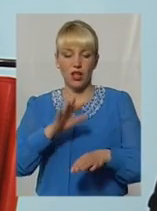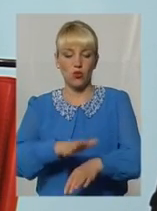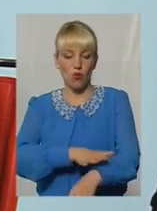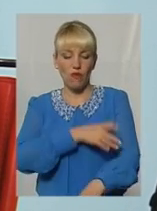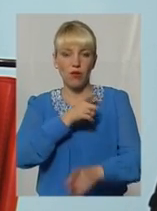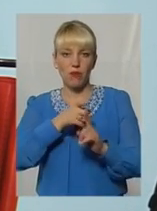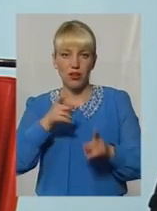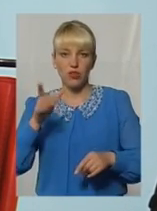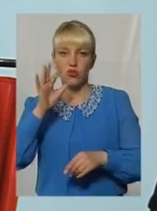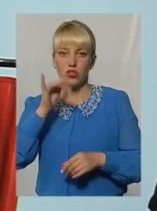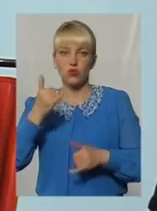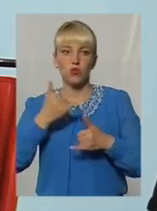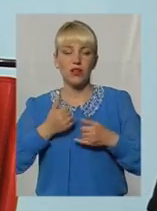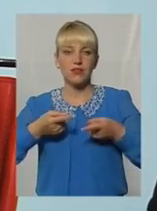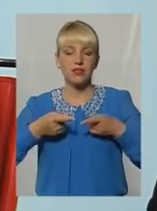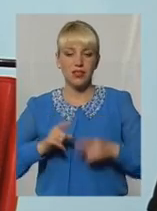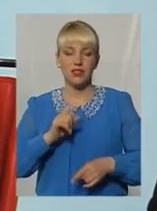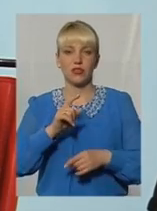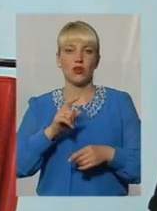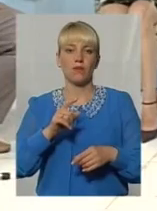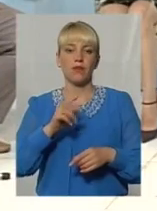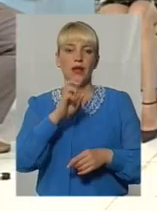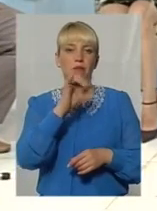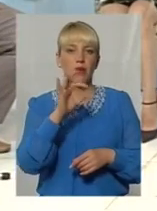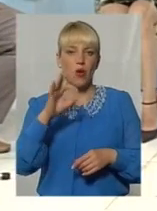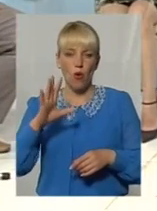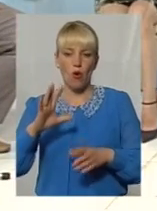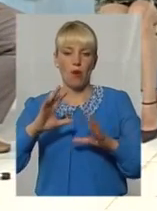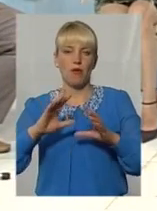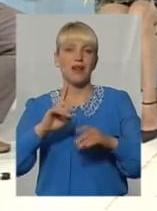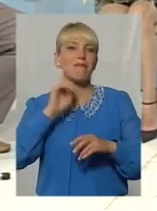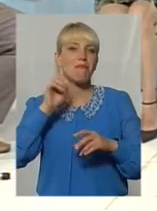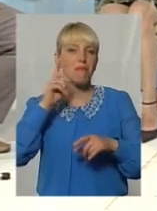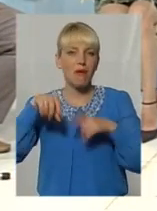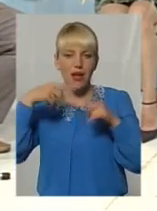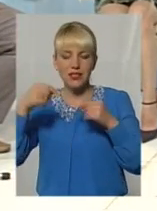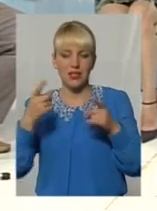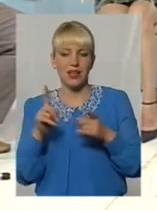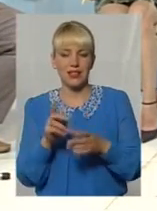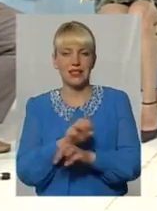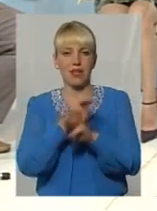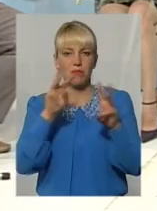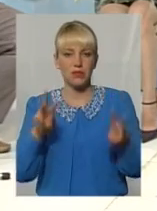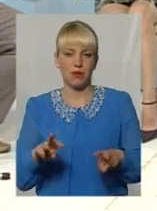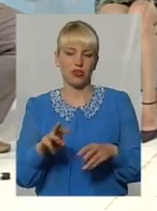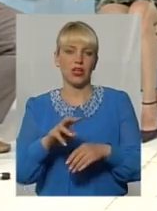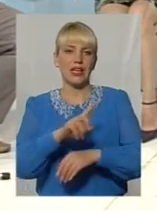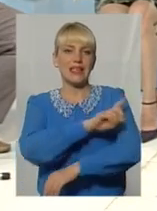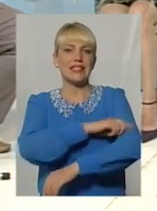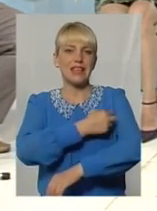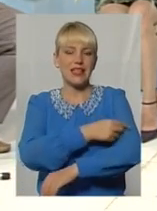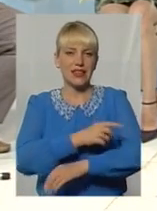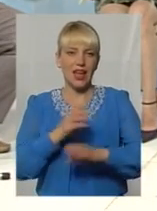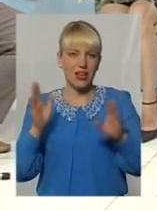часу, у нас дійсно біомаса зелена, яка забезпечує санітарні, гінічні, рекреаційні функції. Ну,